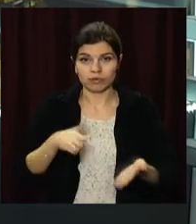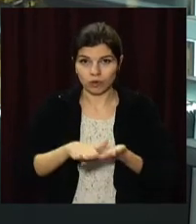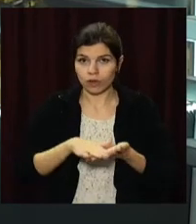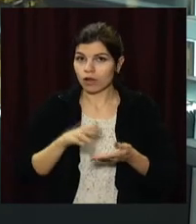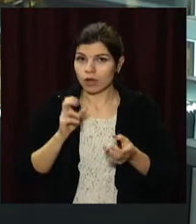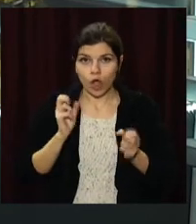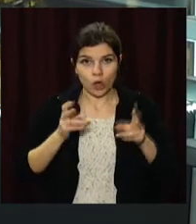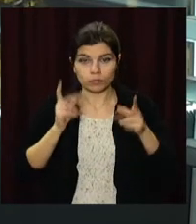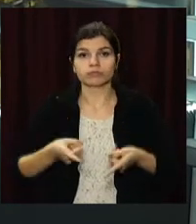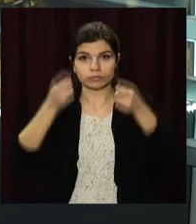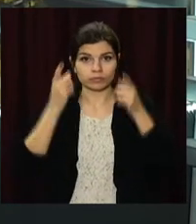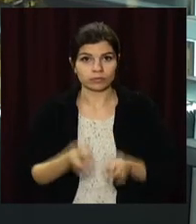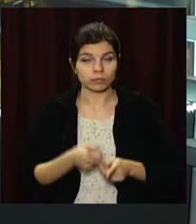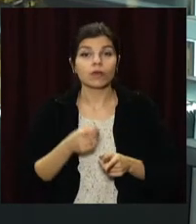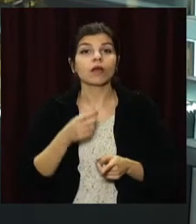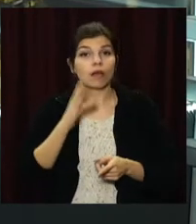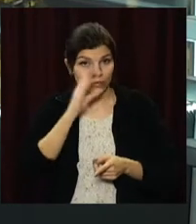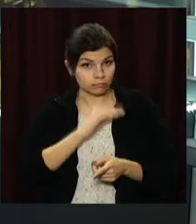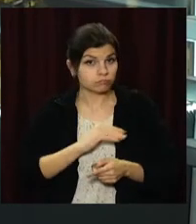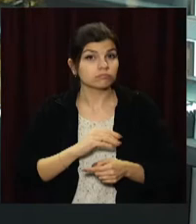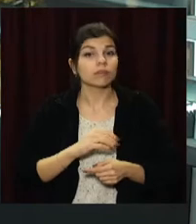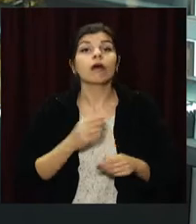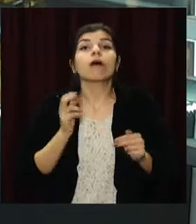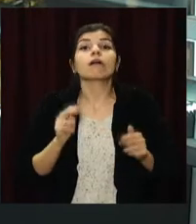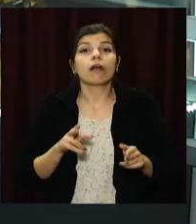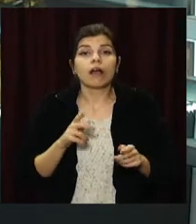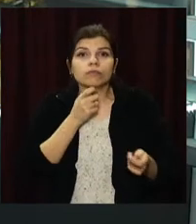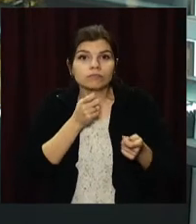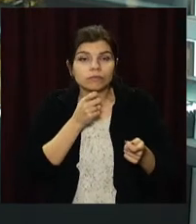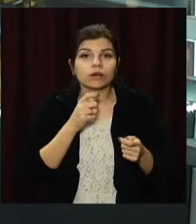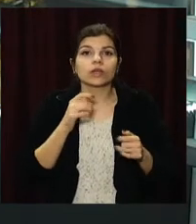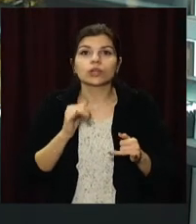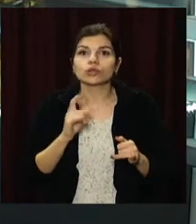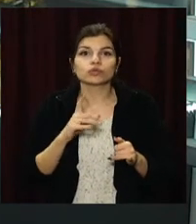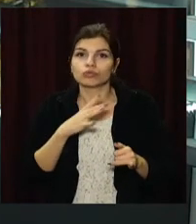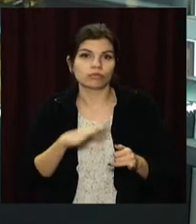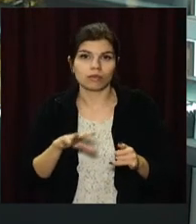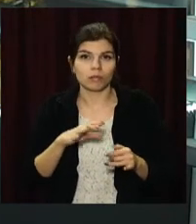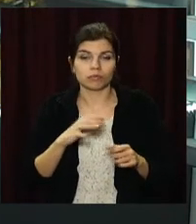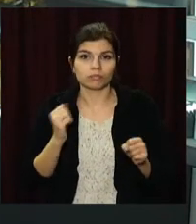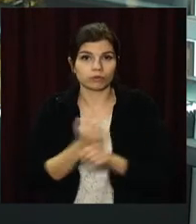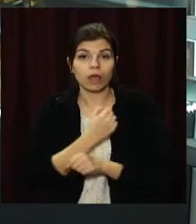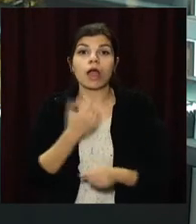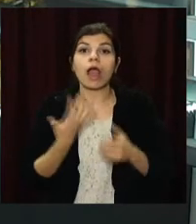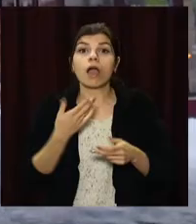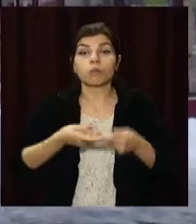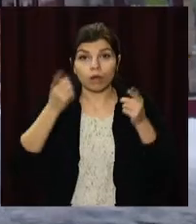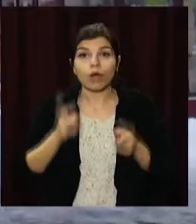Як уникнути травмування під час ожеледиці і що робити, якщо не встояли на ногах? Далі в сюжеті.